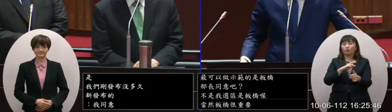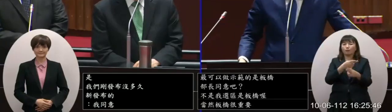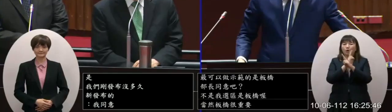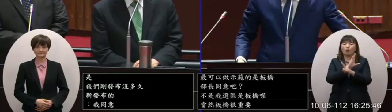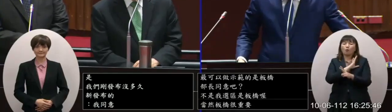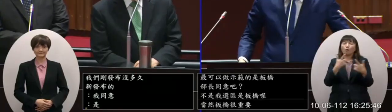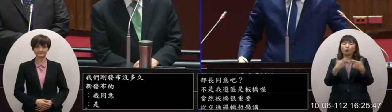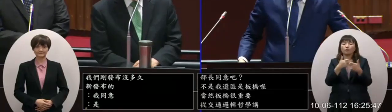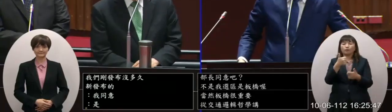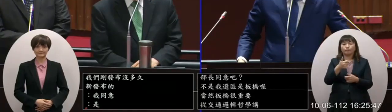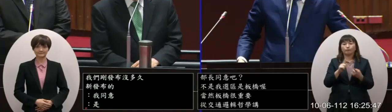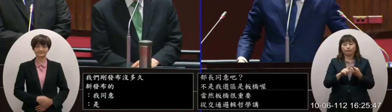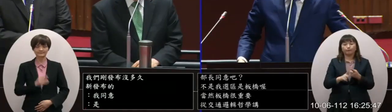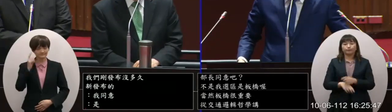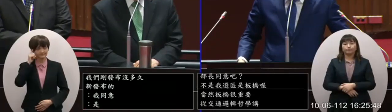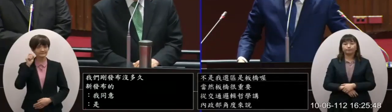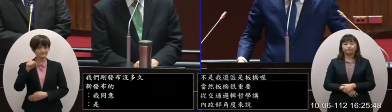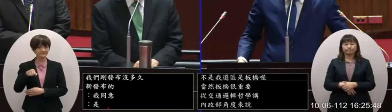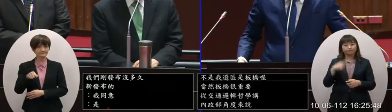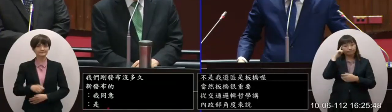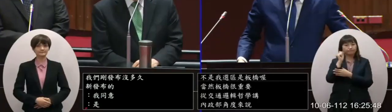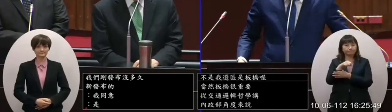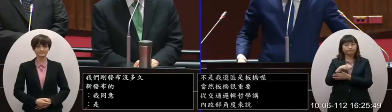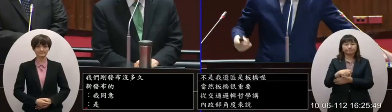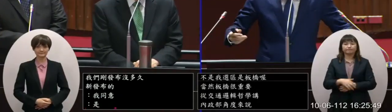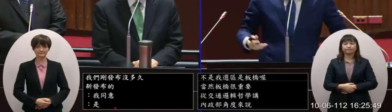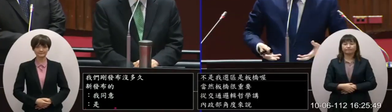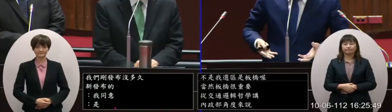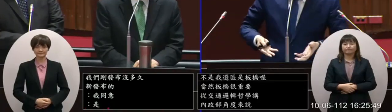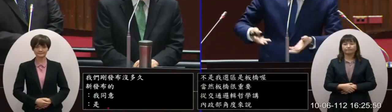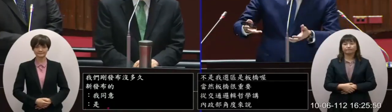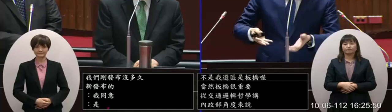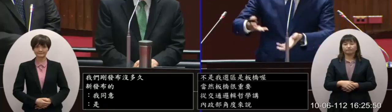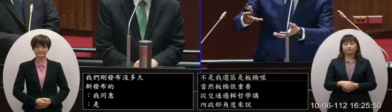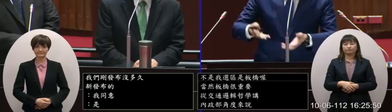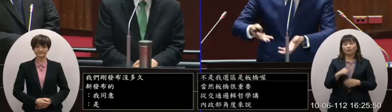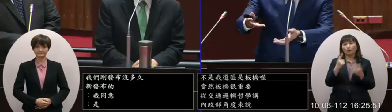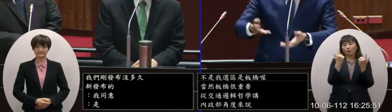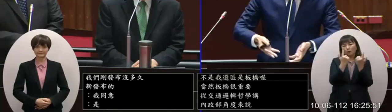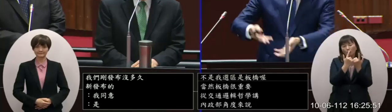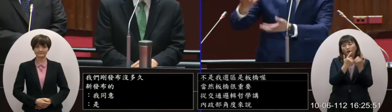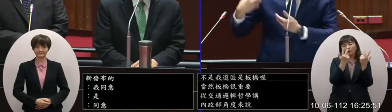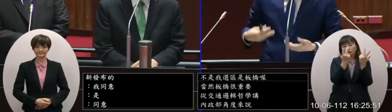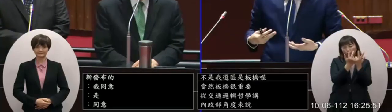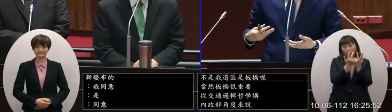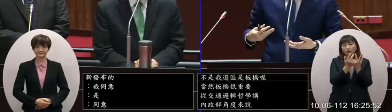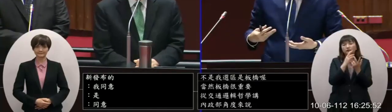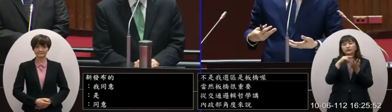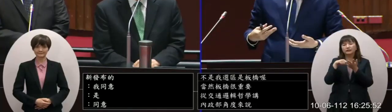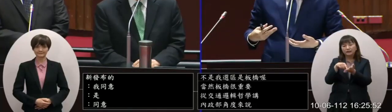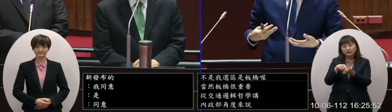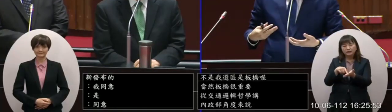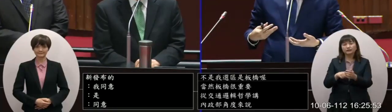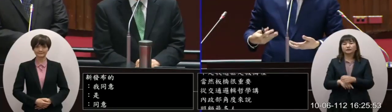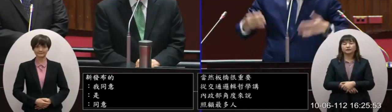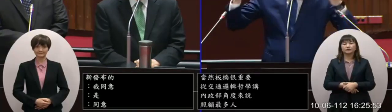無愧這樣同意吧同意了院長同意吧同意所以不能說你們新北市政府去來爭取